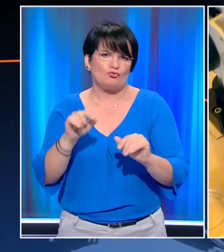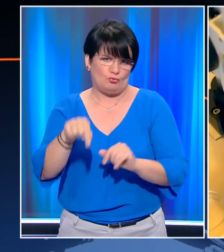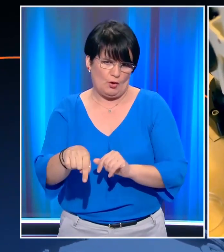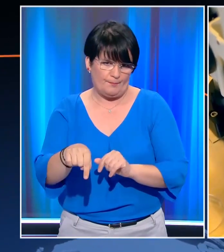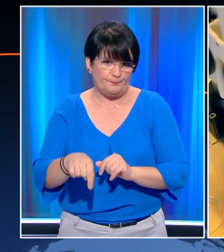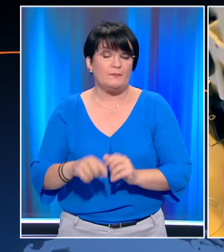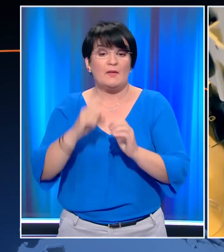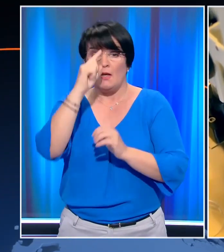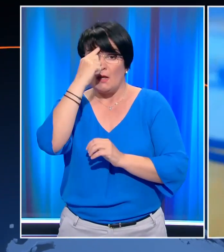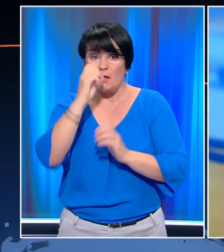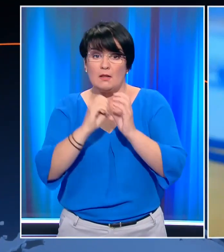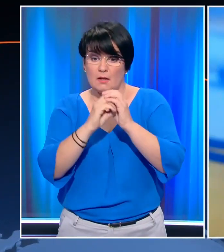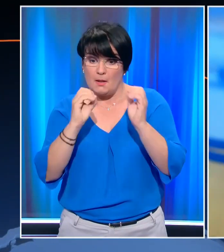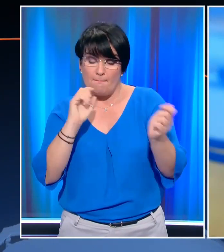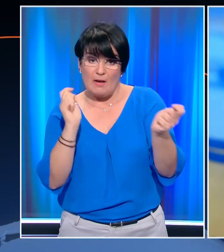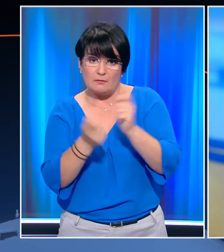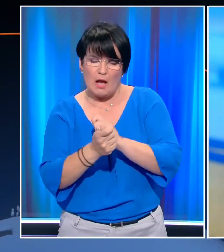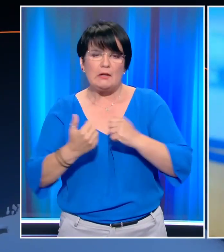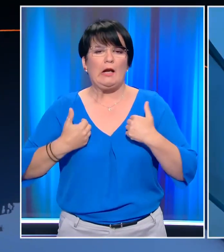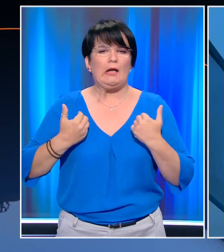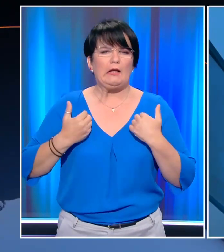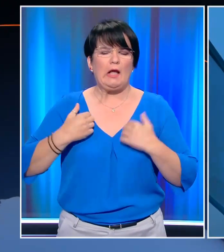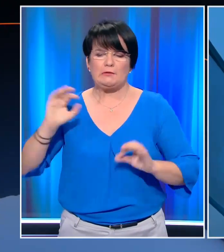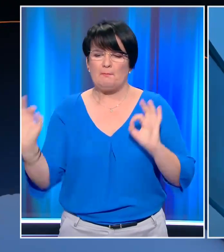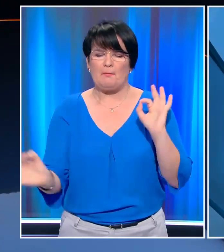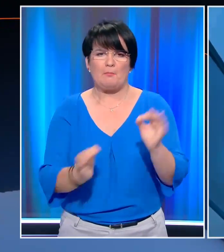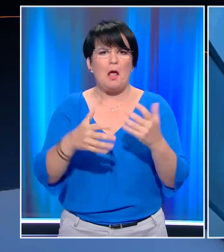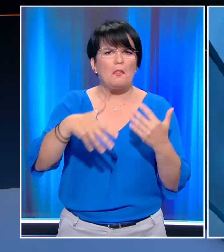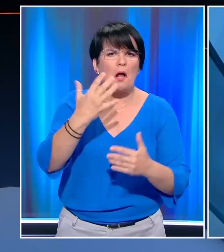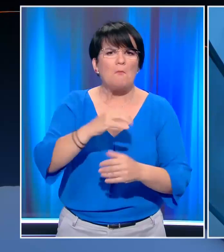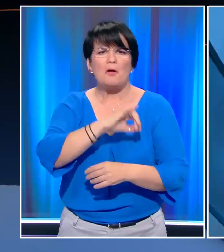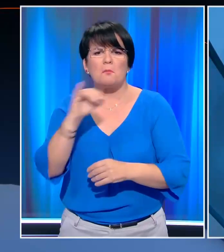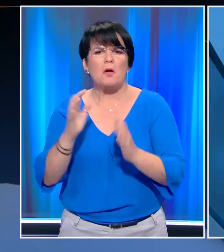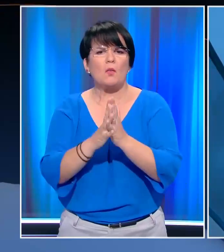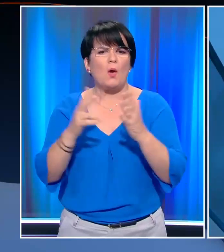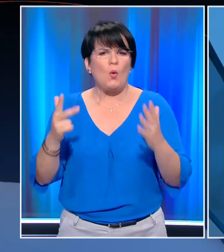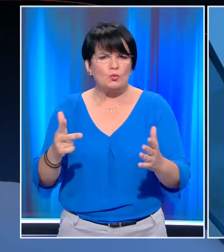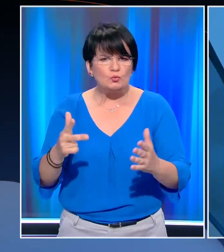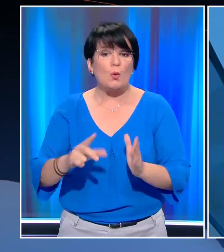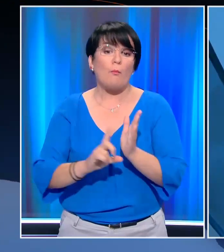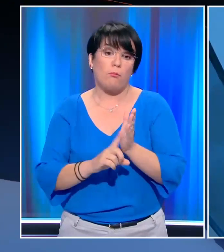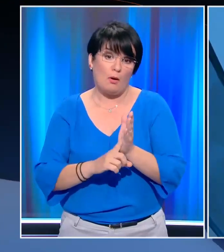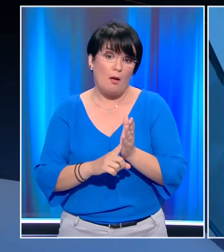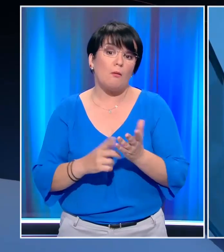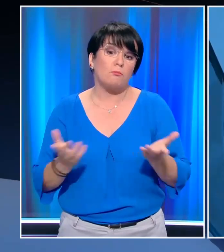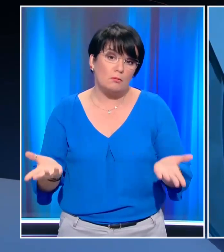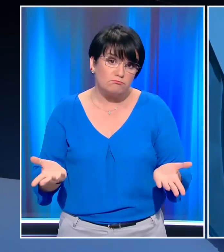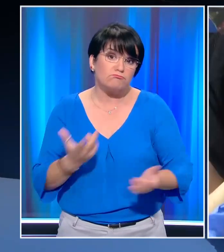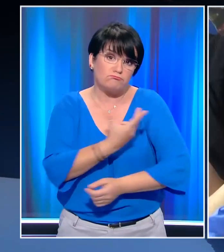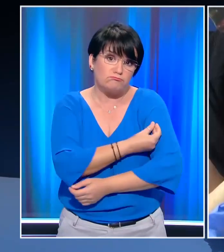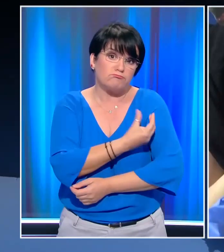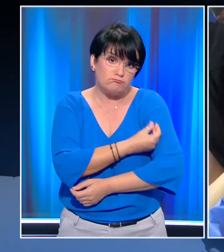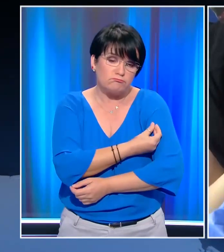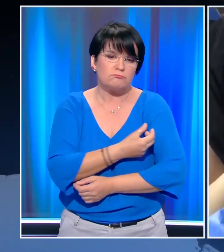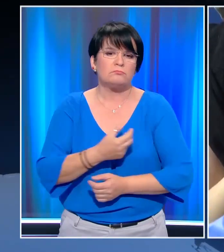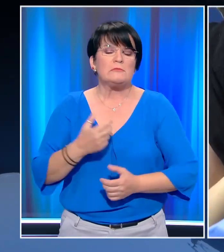Ινδική Μετάλλαξη πλήττει ολοένα και νεότερες ηλικίες. Από 15 έως 18 που είναι ενήλικες θα πρέπει πάραυτα να αρχίσουμε να εμβολιάζουμε.